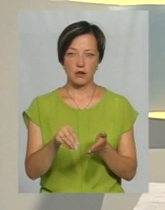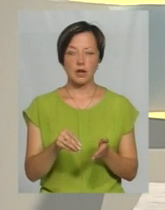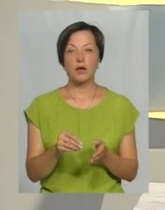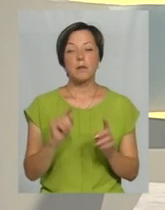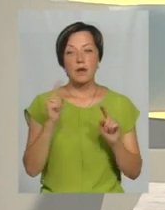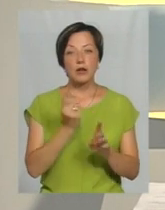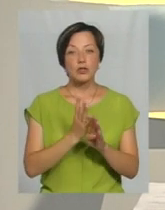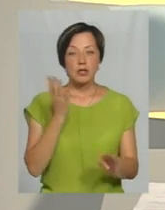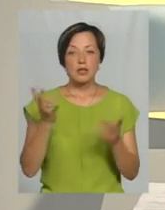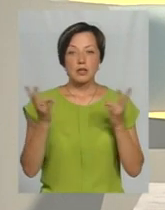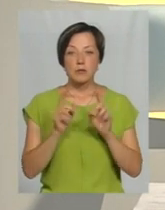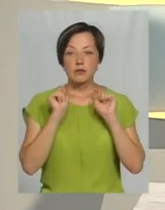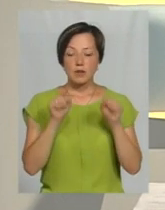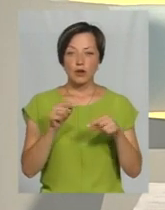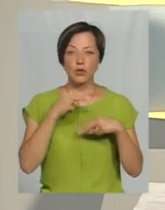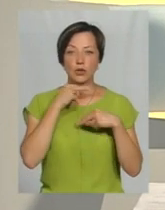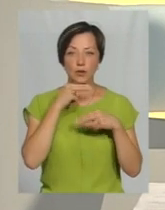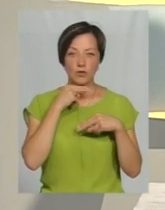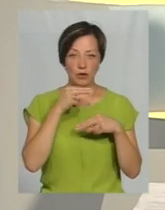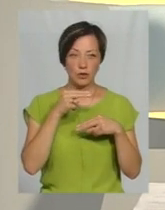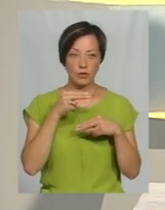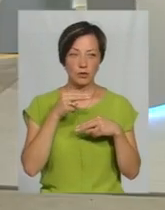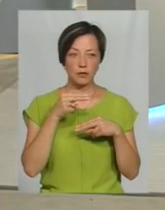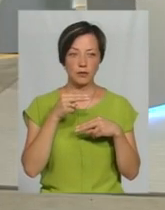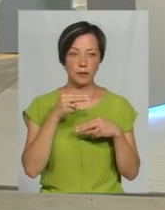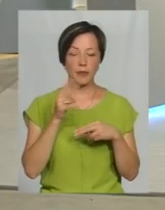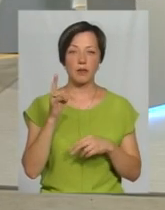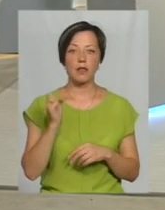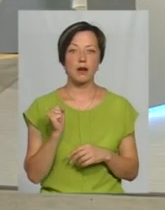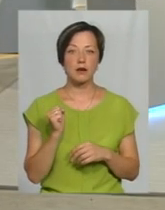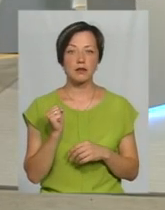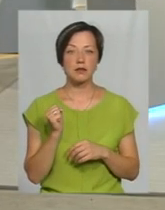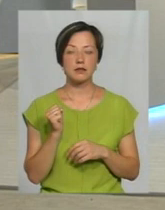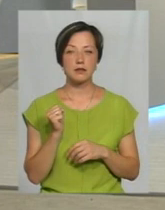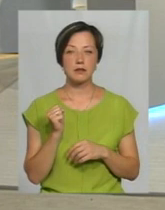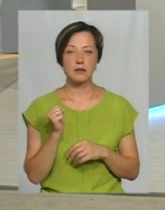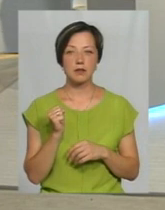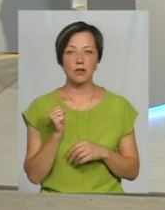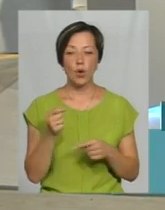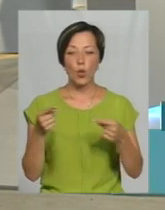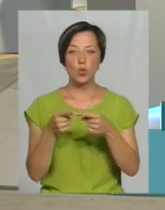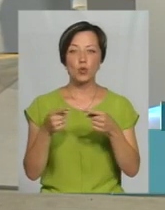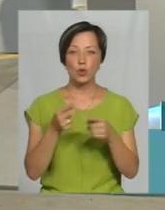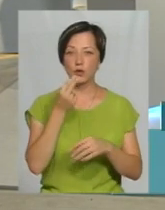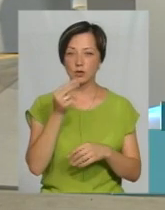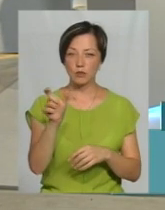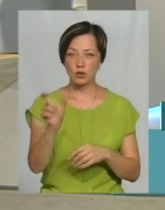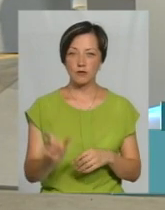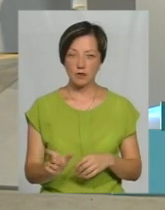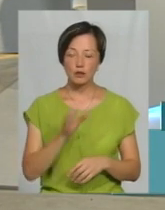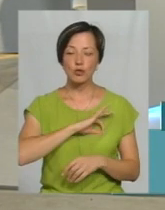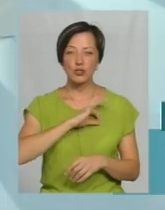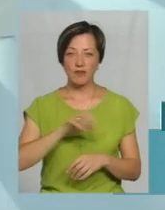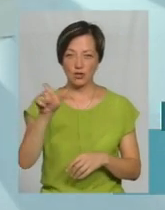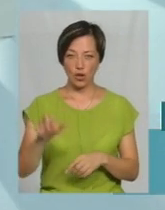звертати увагу на куточок споживача. Повинен бути